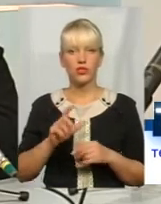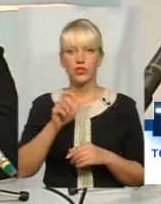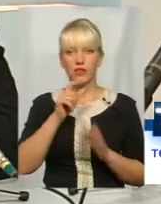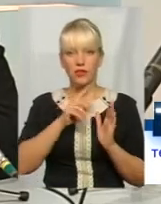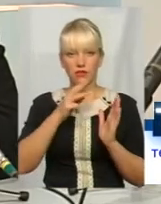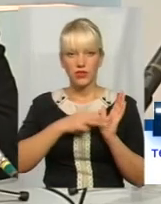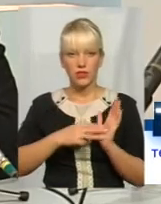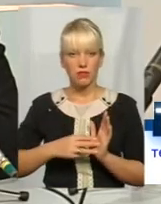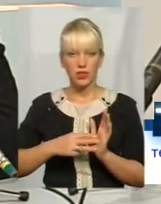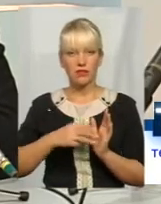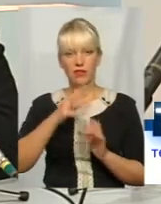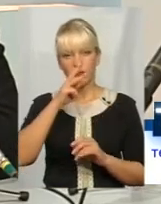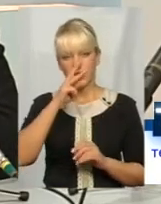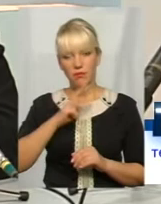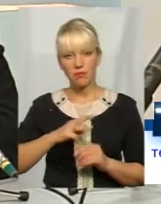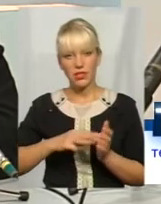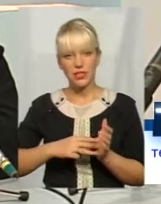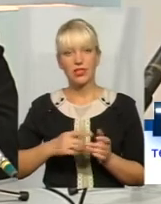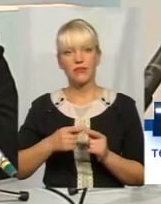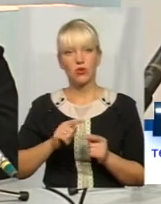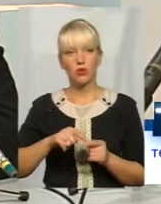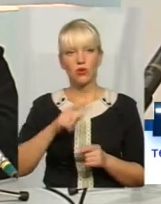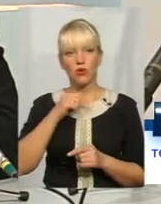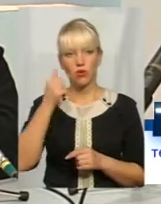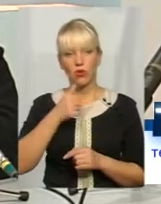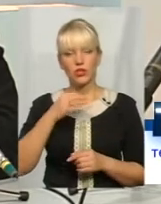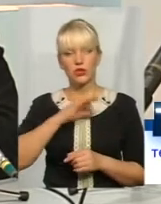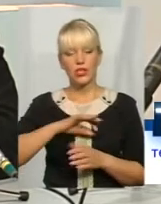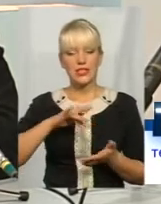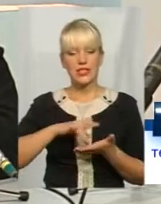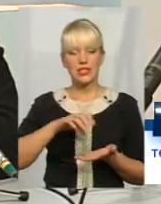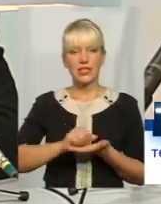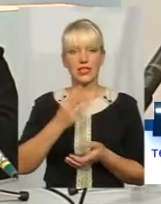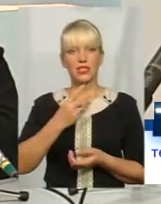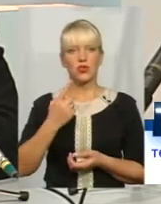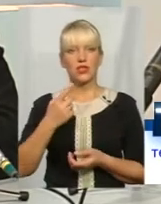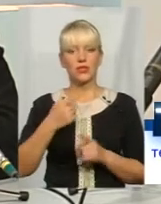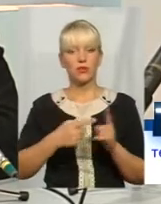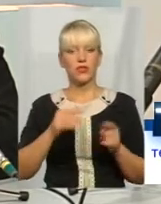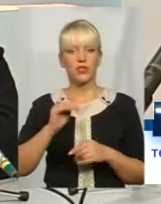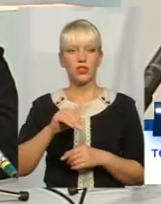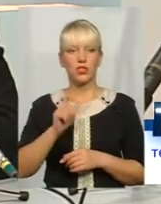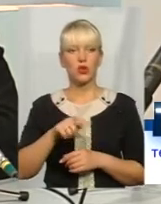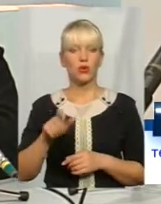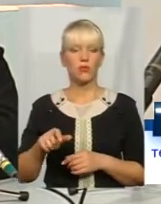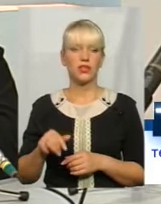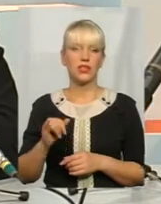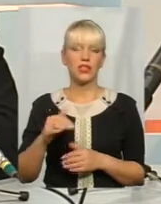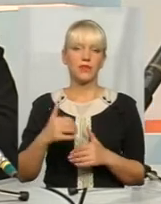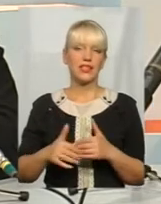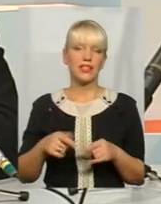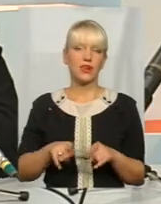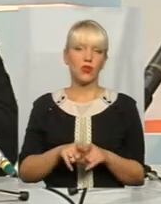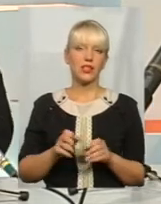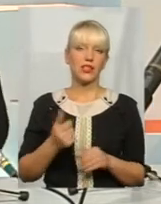місяців поточного року скористалися послами служби зайнятості майже 31,5 тисячі громадян. І серед цієї